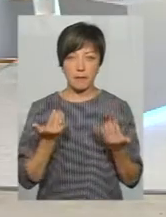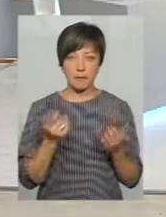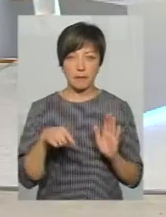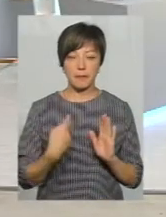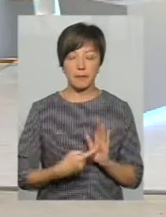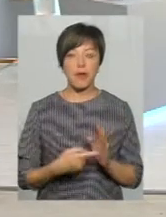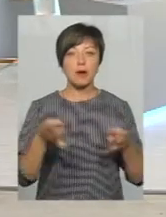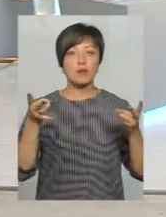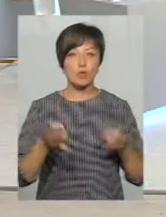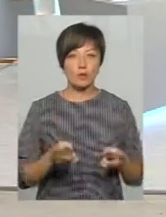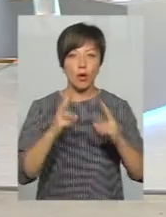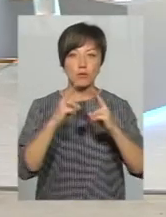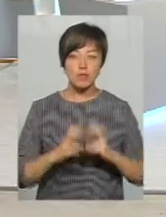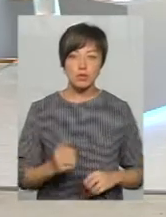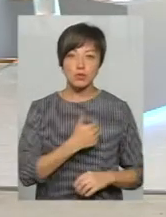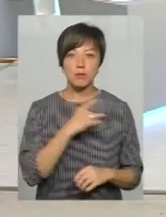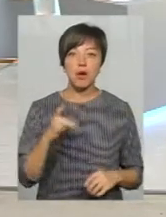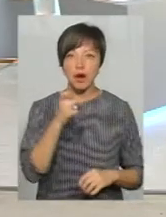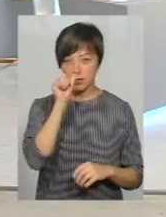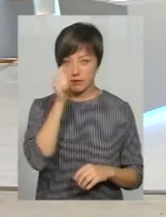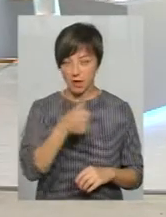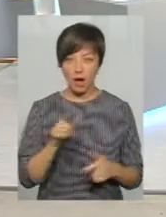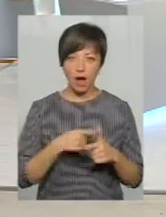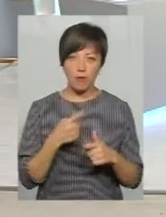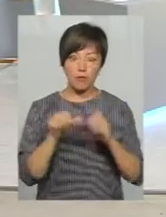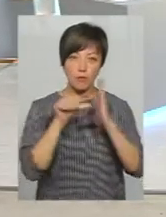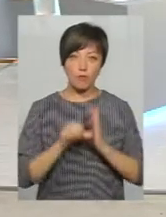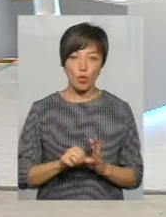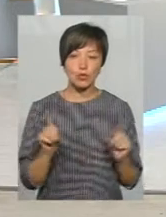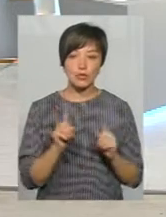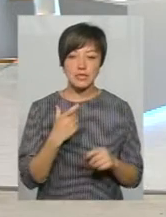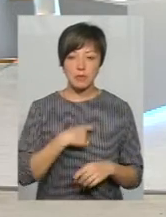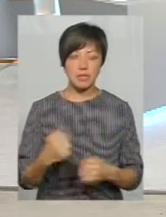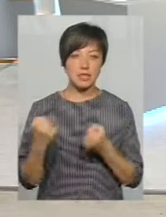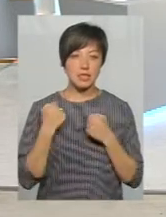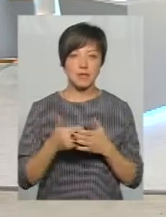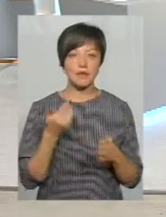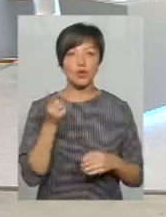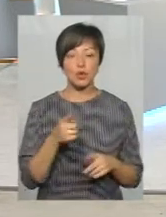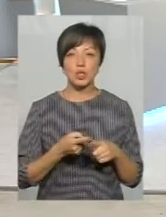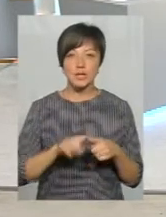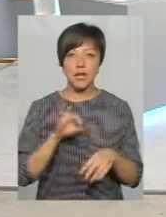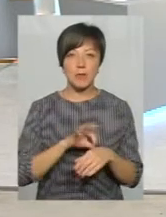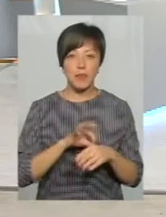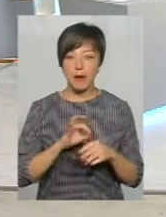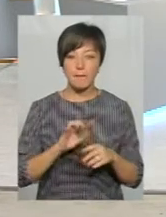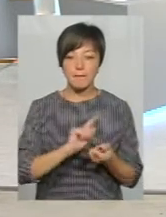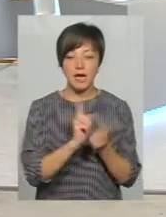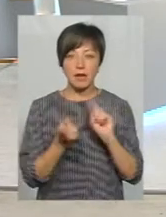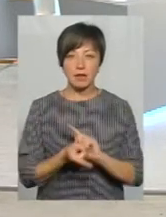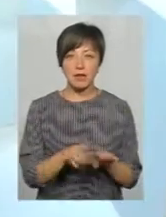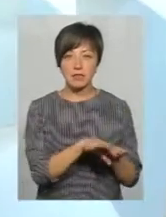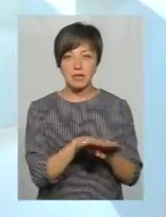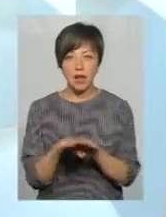Ну все ж таки потрібно обстежуватись хоча б раз в рік або раз в півроку для того, щоб себе захистити від того, що цей гепатит не перейде в якусь